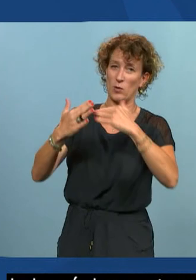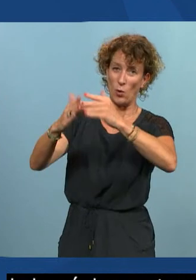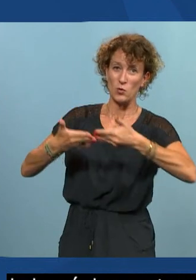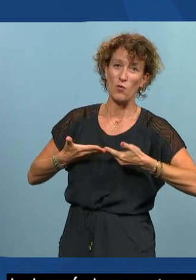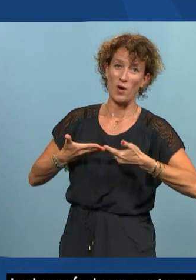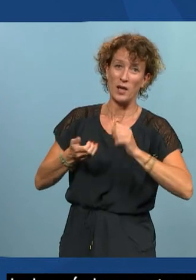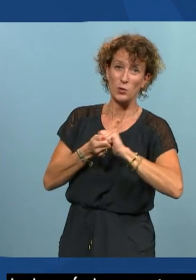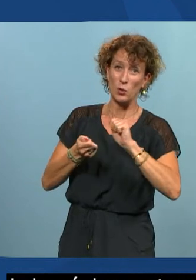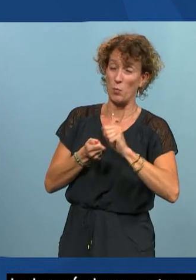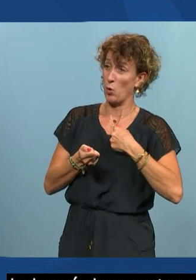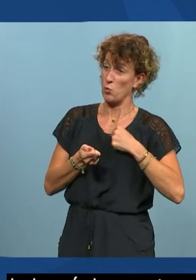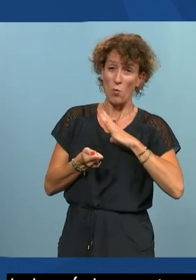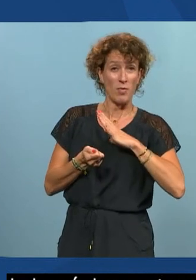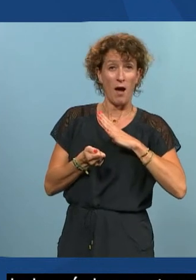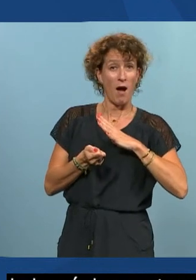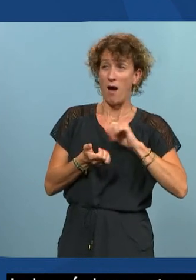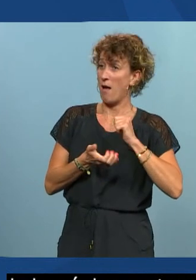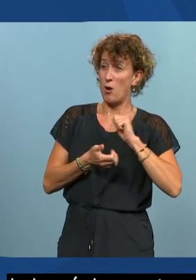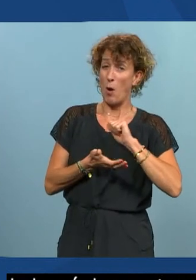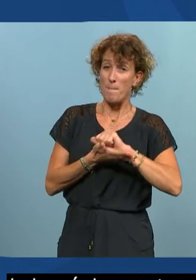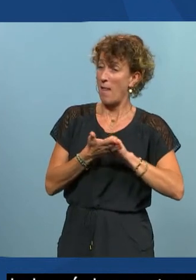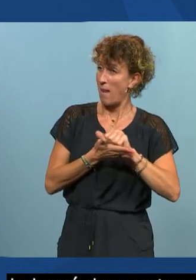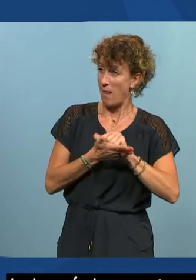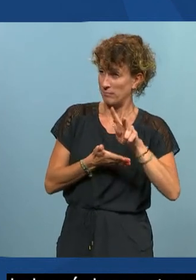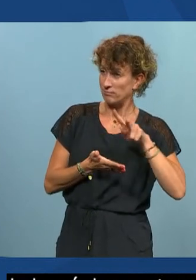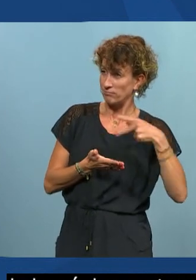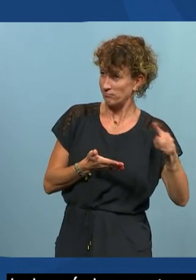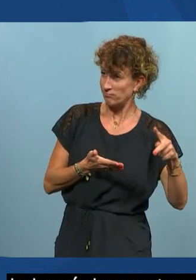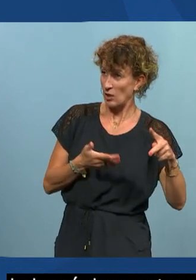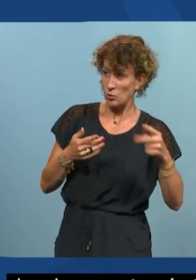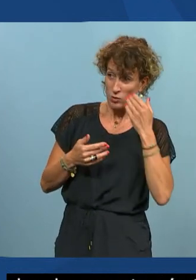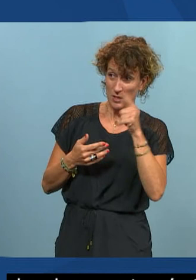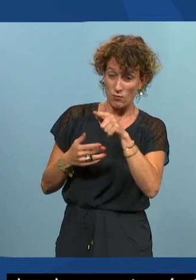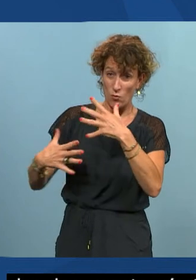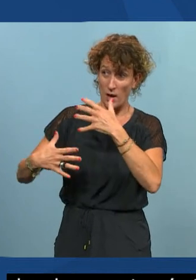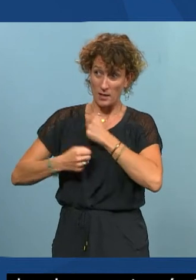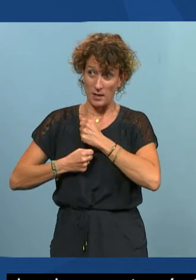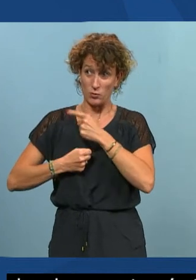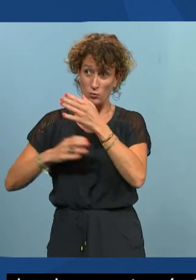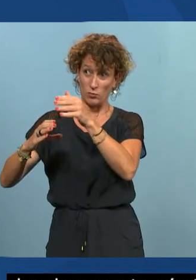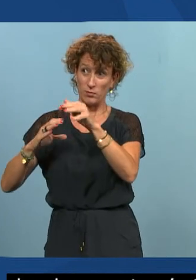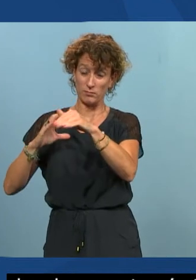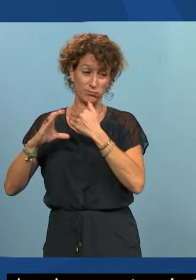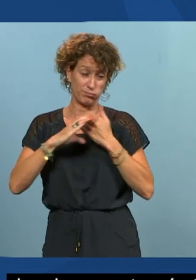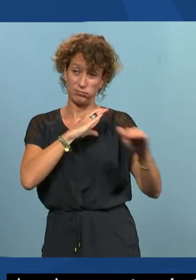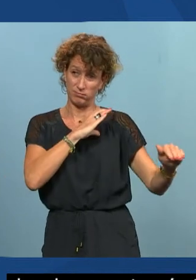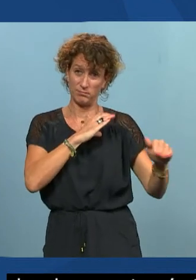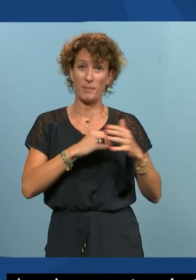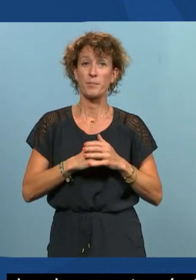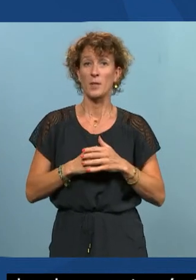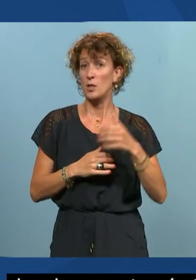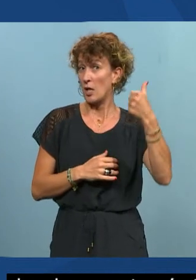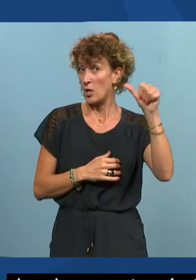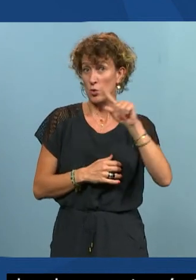on a toutes leurs adresses si vous acceptez on pourra le faire il n pas un souci et c'est la seule